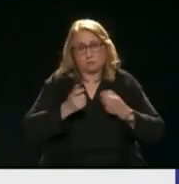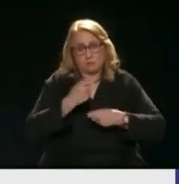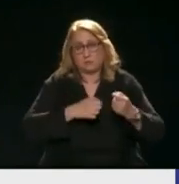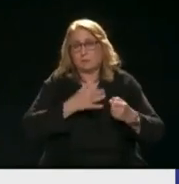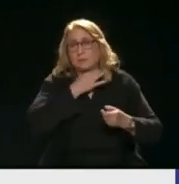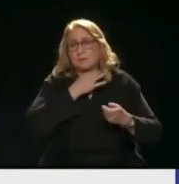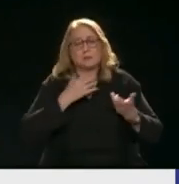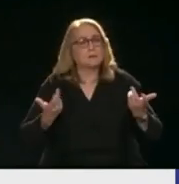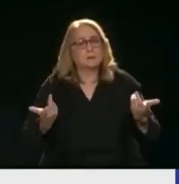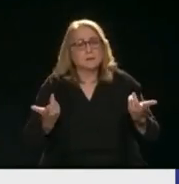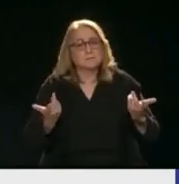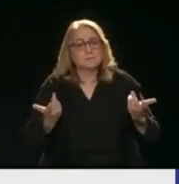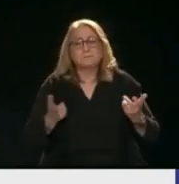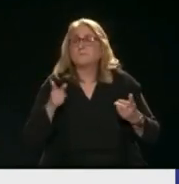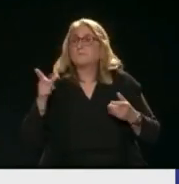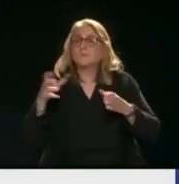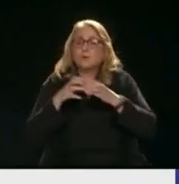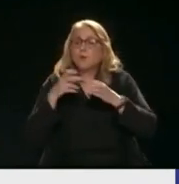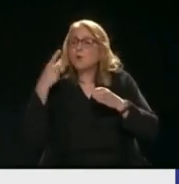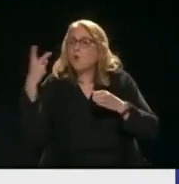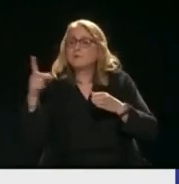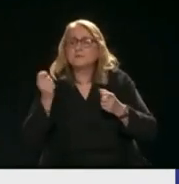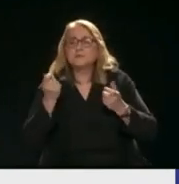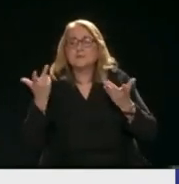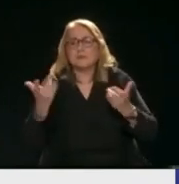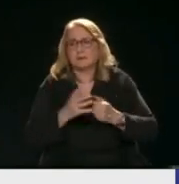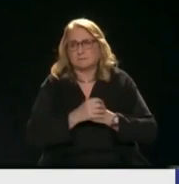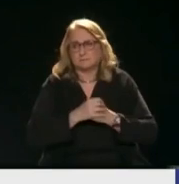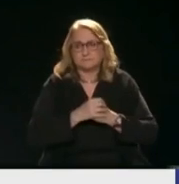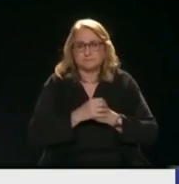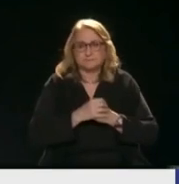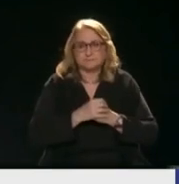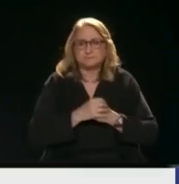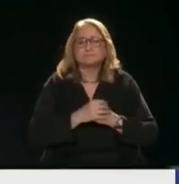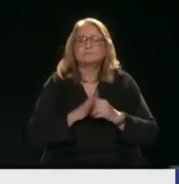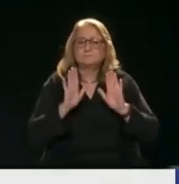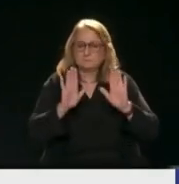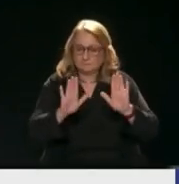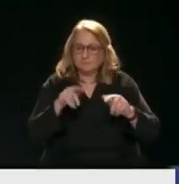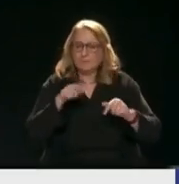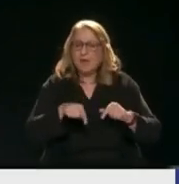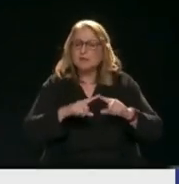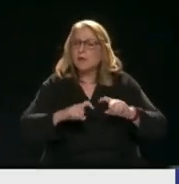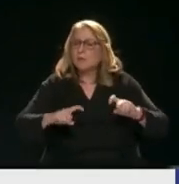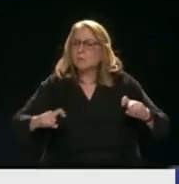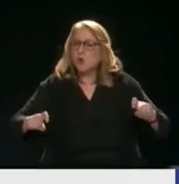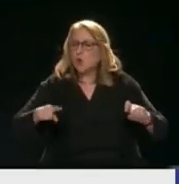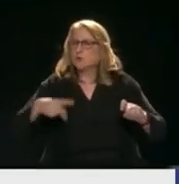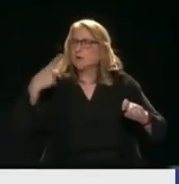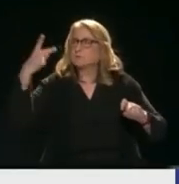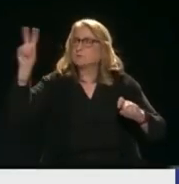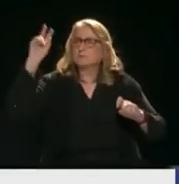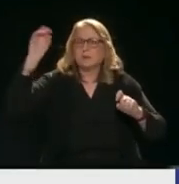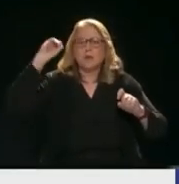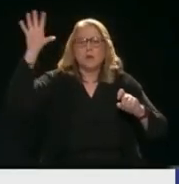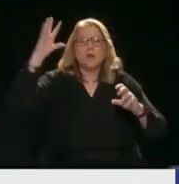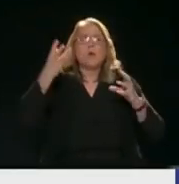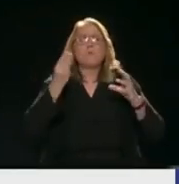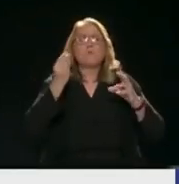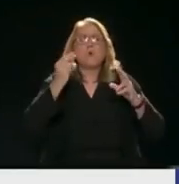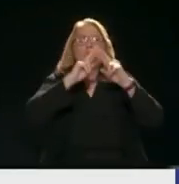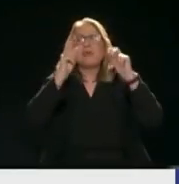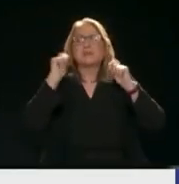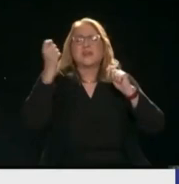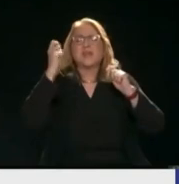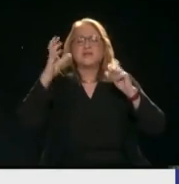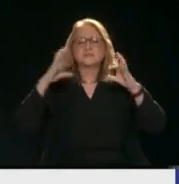Το κόμμα σας πως βλέπει αυτό το τομέα Θα σας πω Μιλάμε για αποκεκτικά προϊόντα Δεν τα έχουμε ανάγκη Τα οποία ήδη στις μέρες